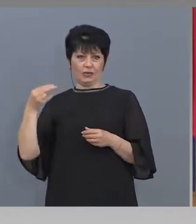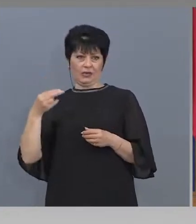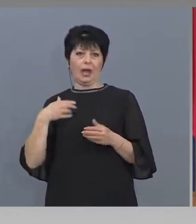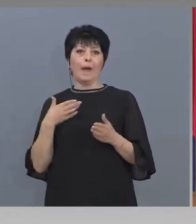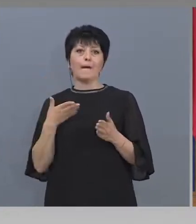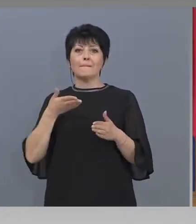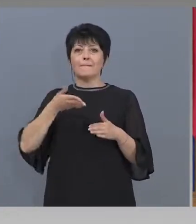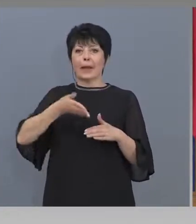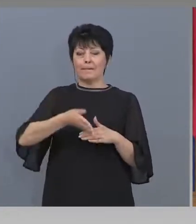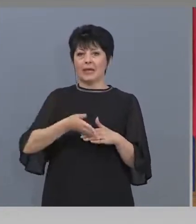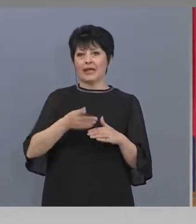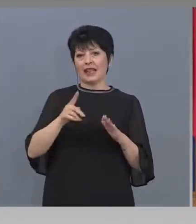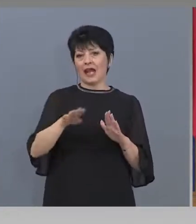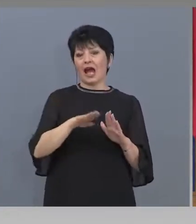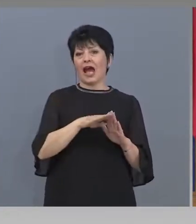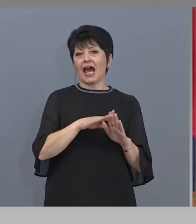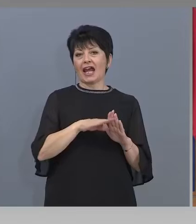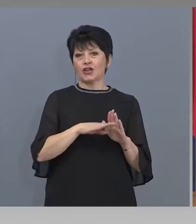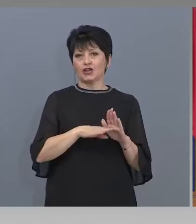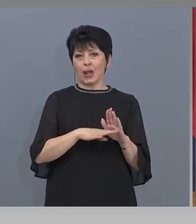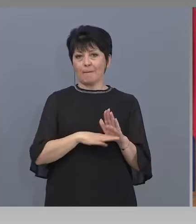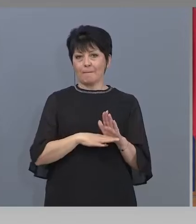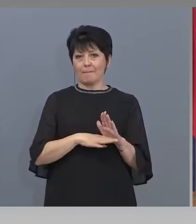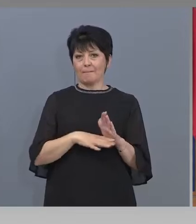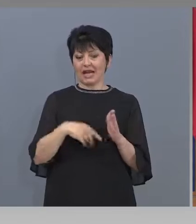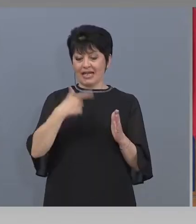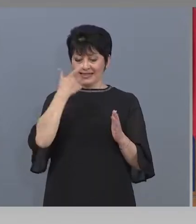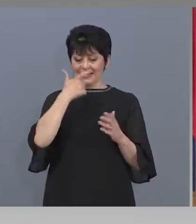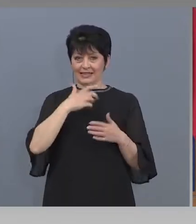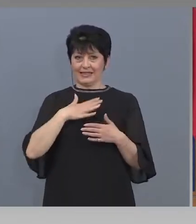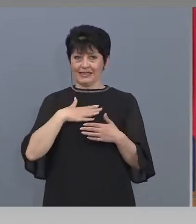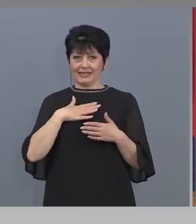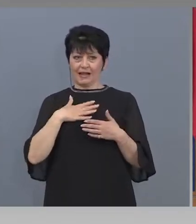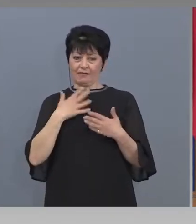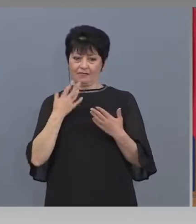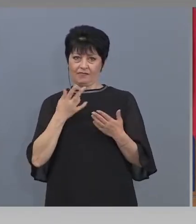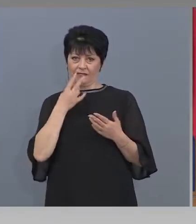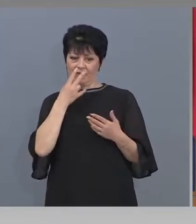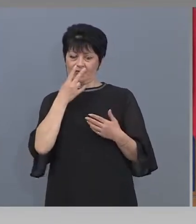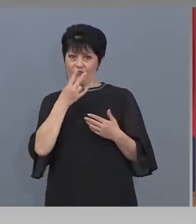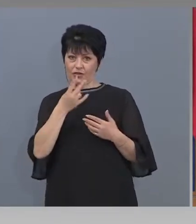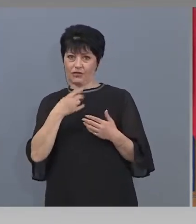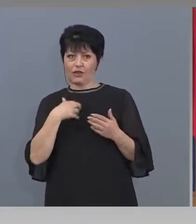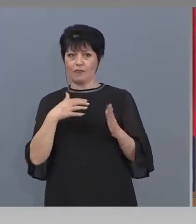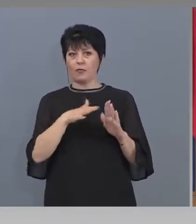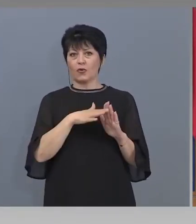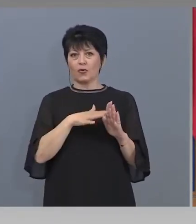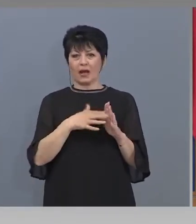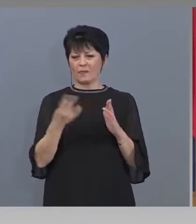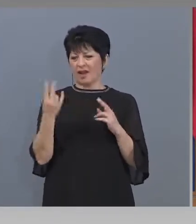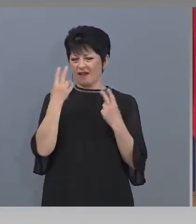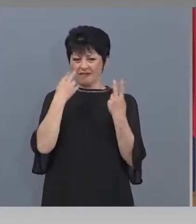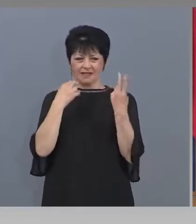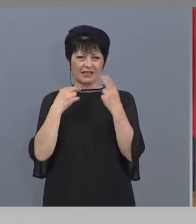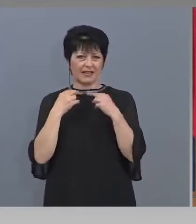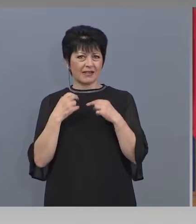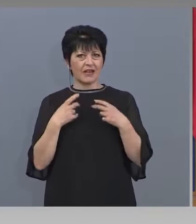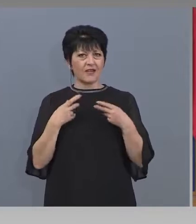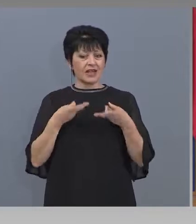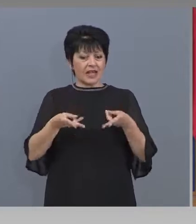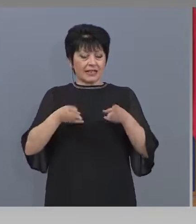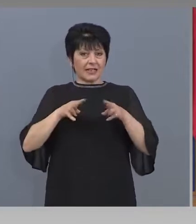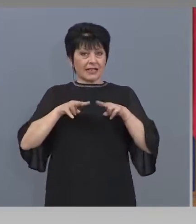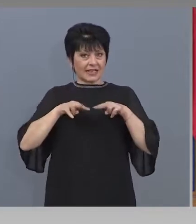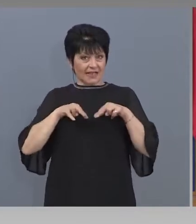сам, сам спрямо това, което вижда като програмиране и като зрител и поиска да се върне на